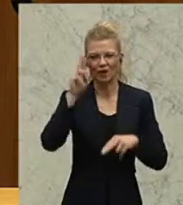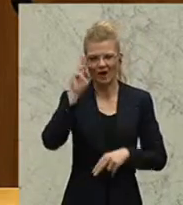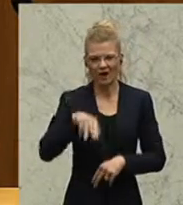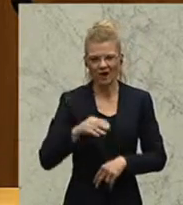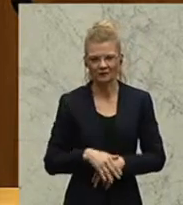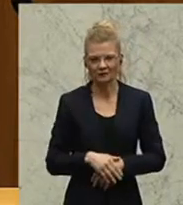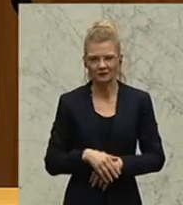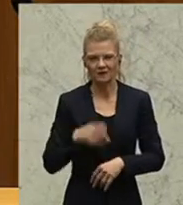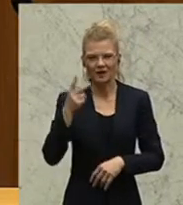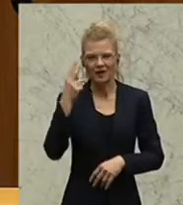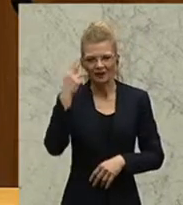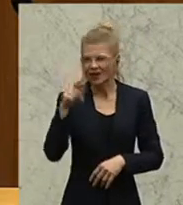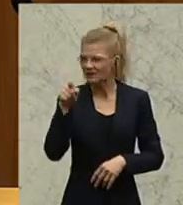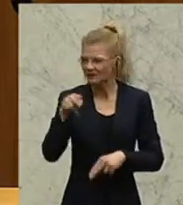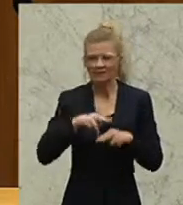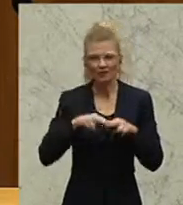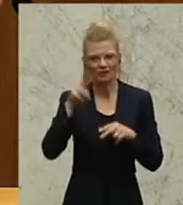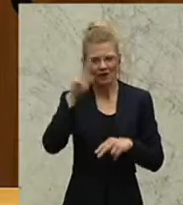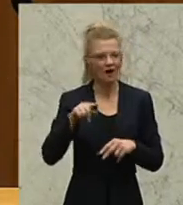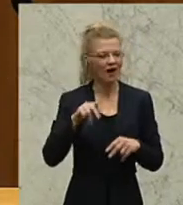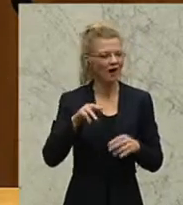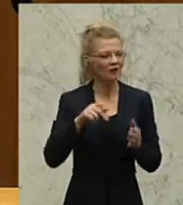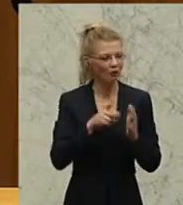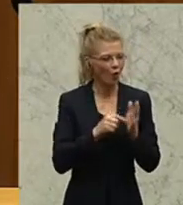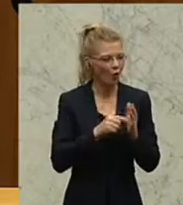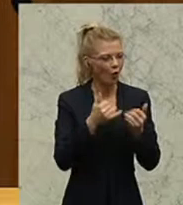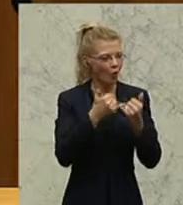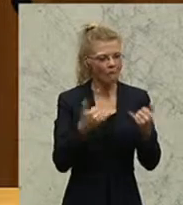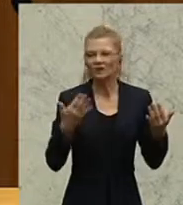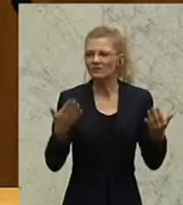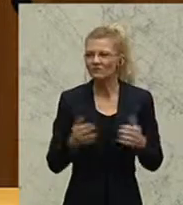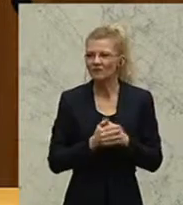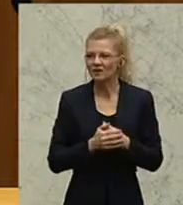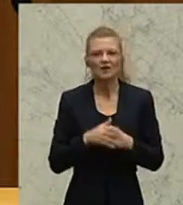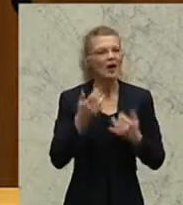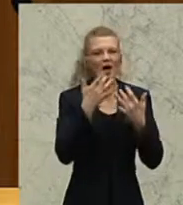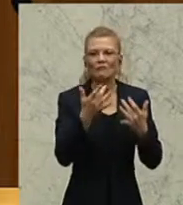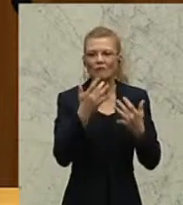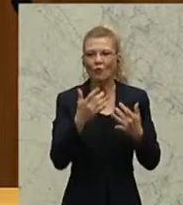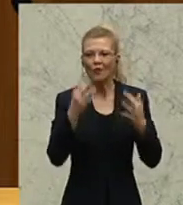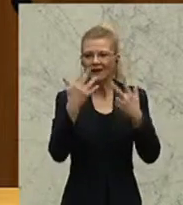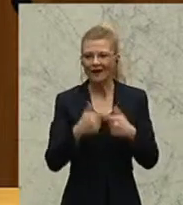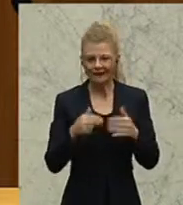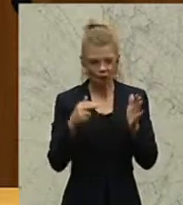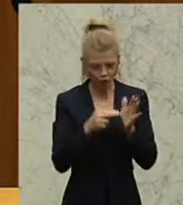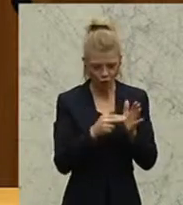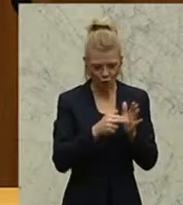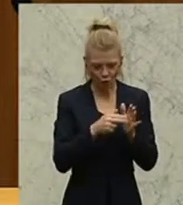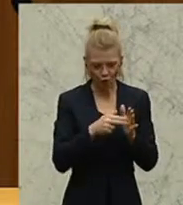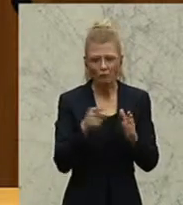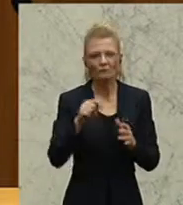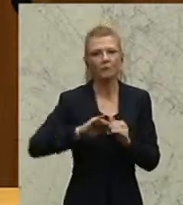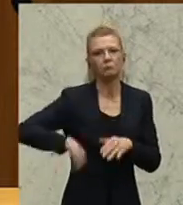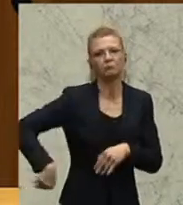völlig links oder rechts liegen lässt. Spezialkapitel, mein Spezialkapitel, der Verkauf oder der Kauf von